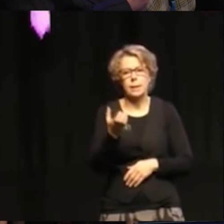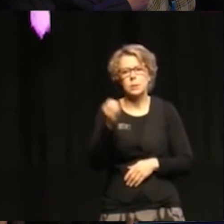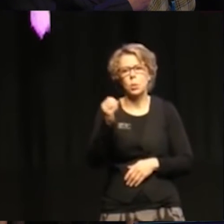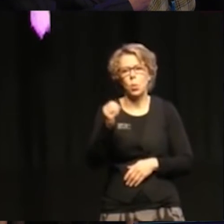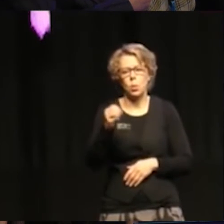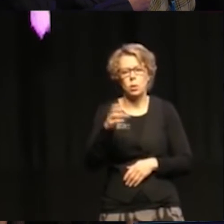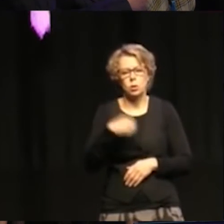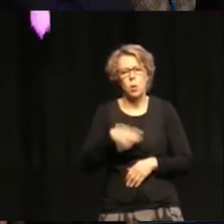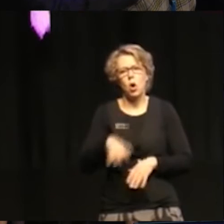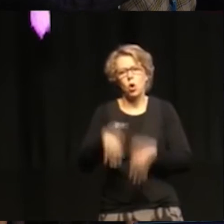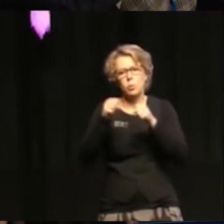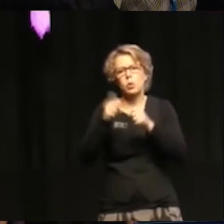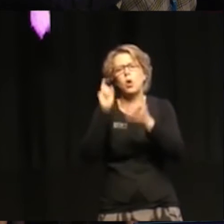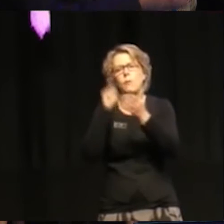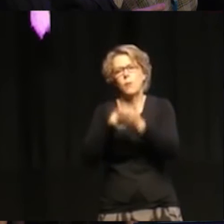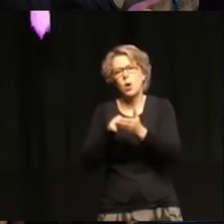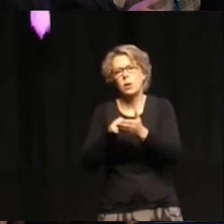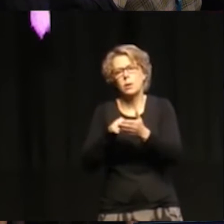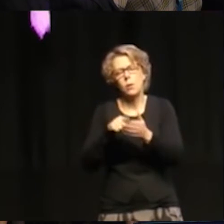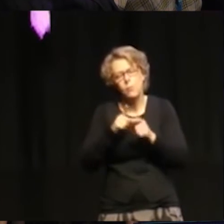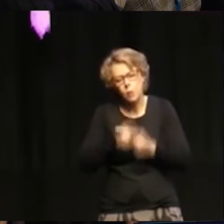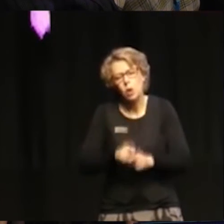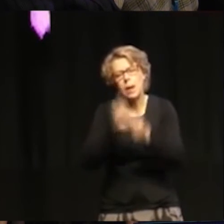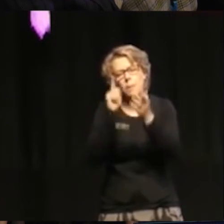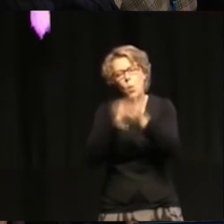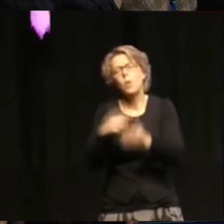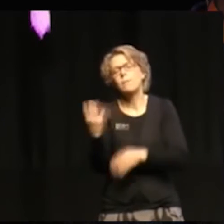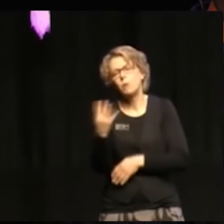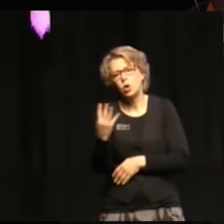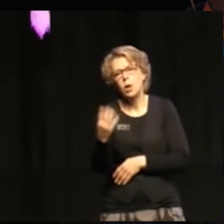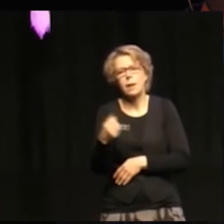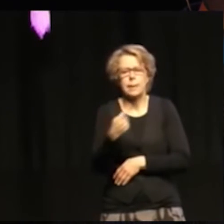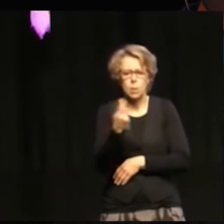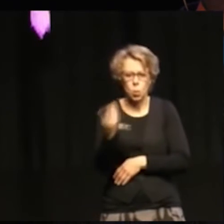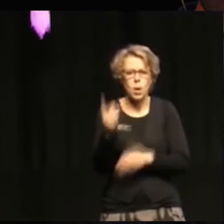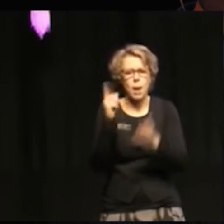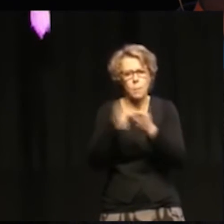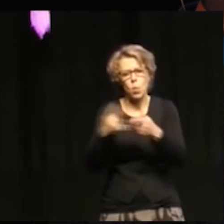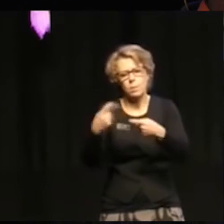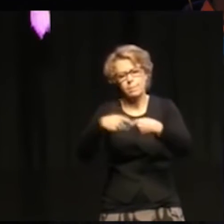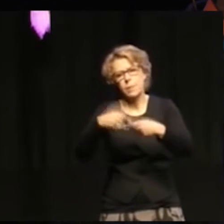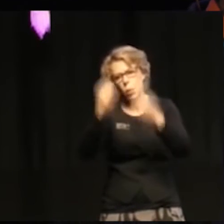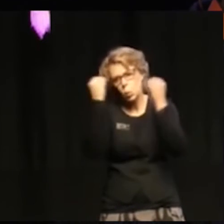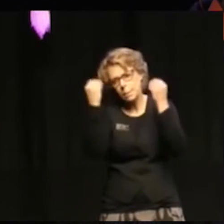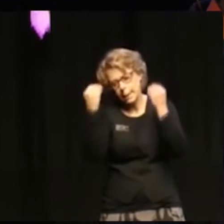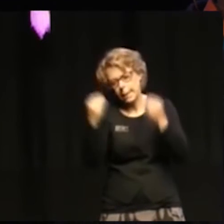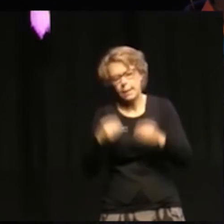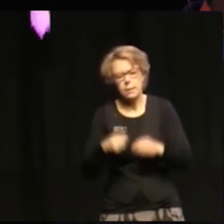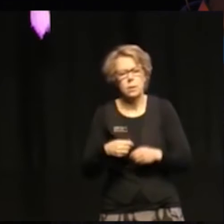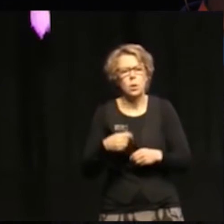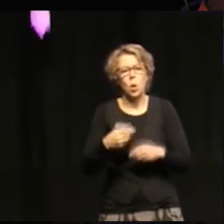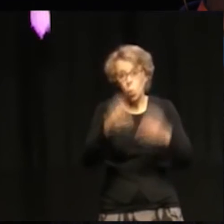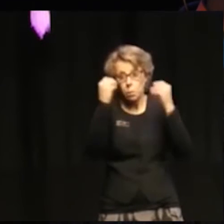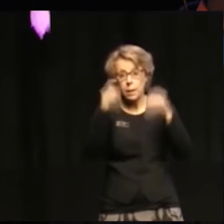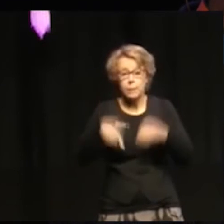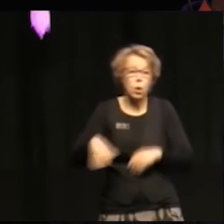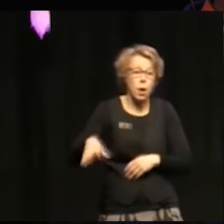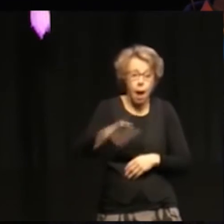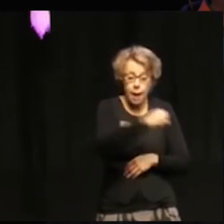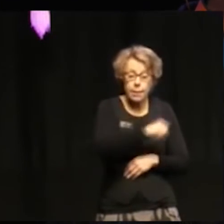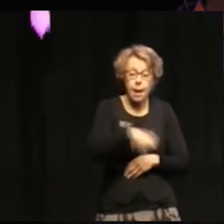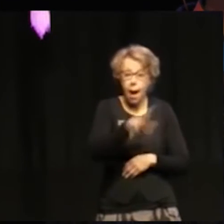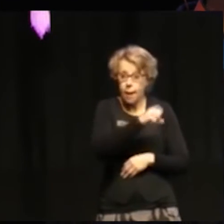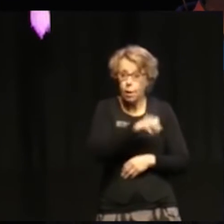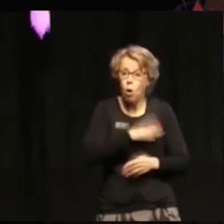mål fyra. Som är alltså ett antal mål kring utbildning. Och att alla har rätt